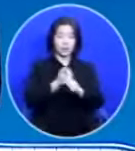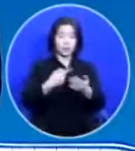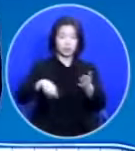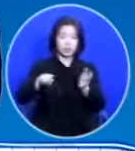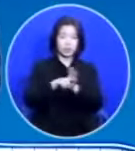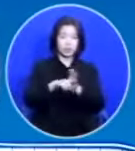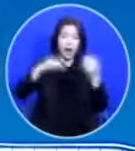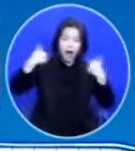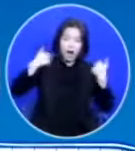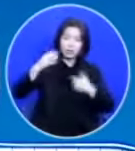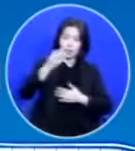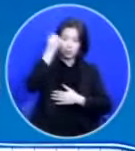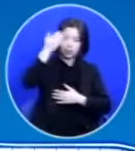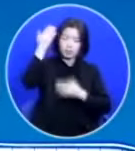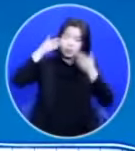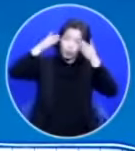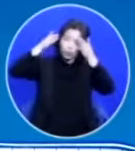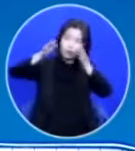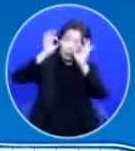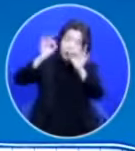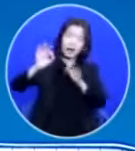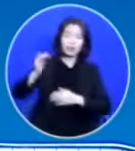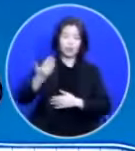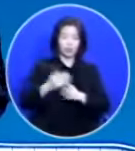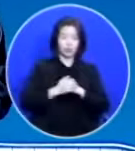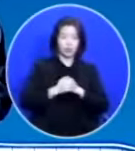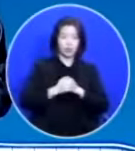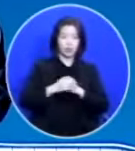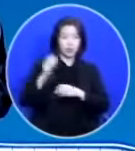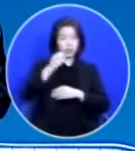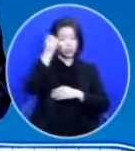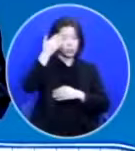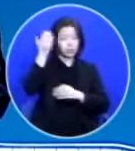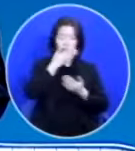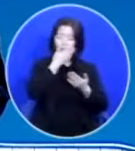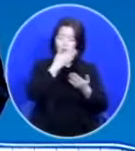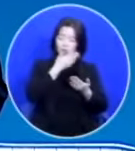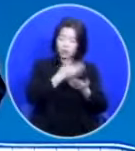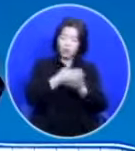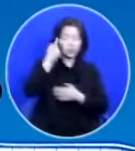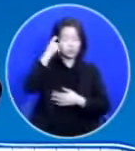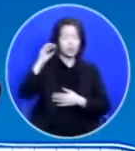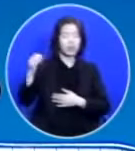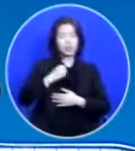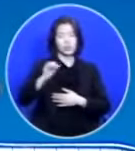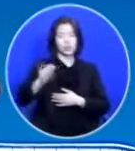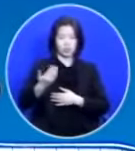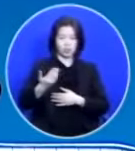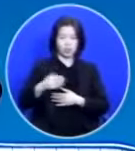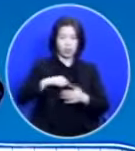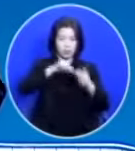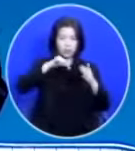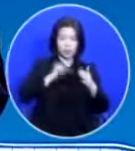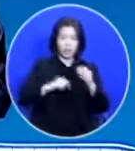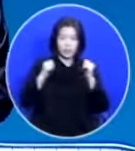성령님을 주목하셔야 돼요 성령님을 귀하게 여기셔야 됩니다 여러분 안에 계신 그분을 여러분